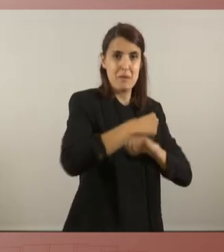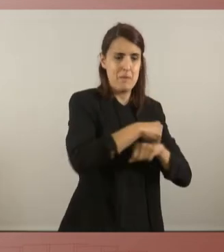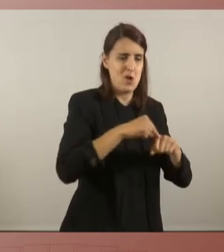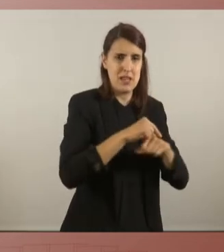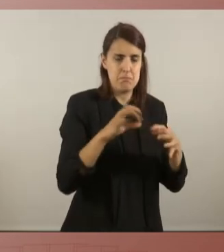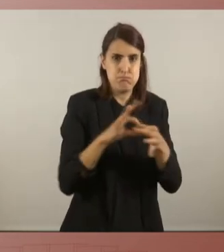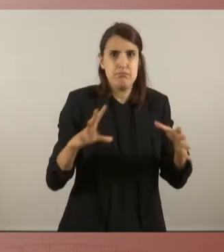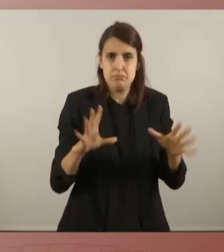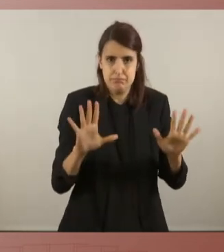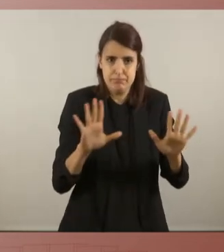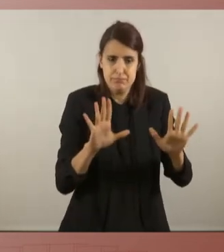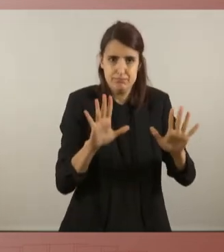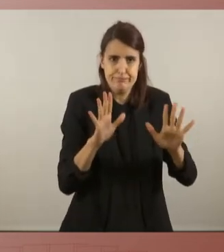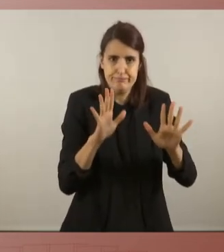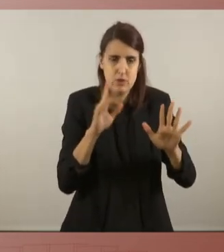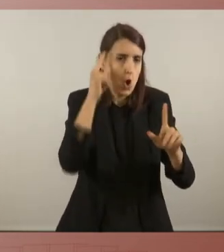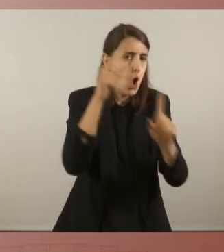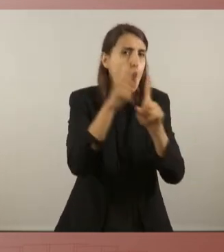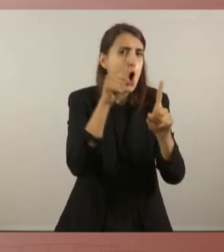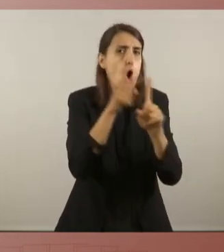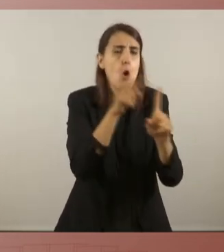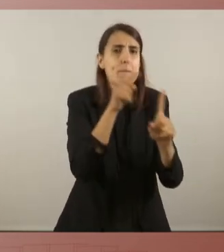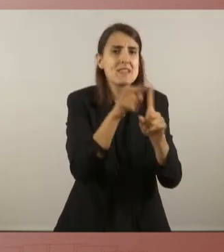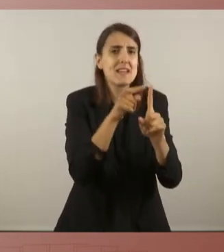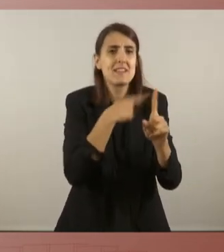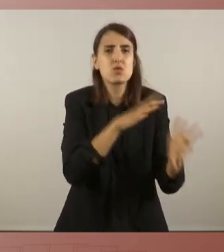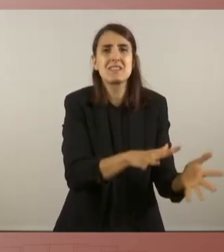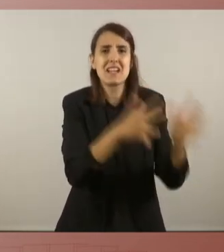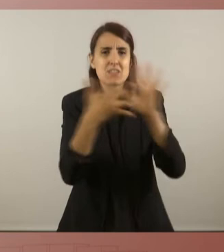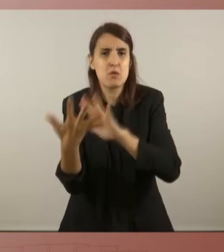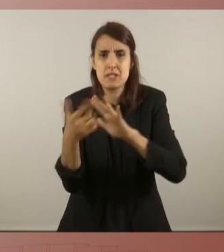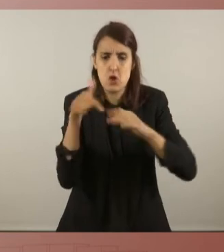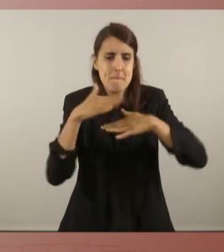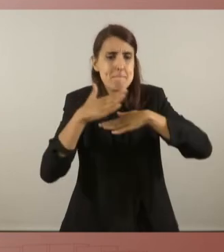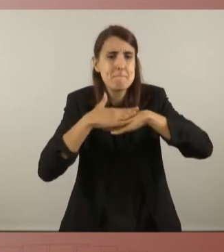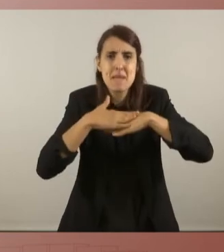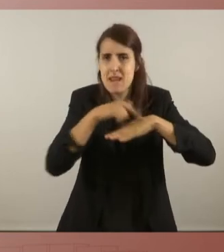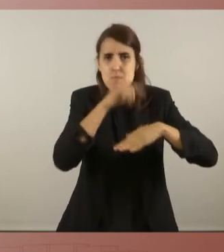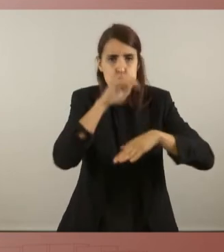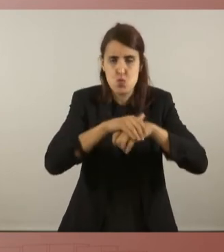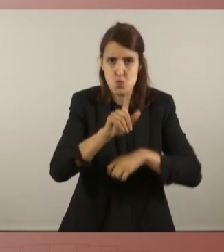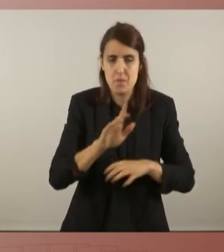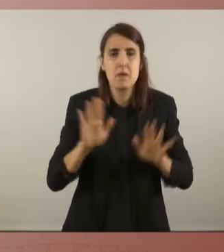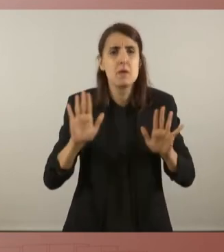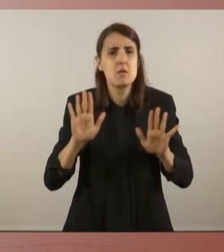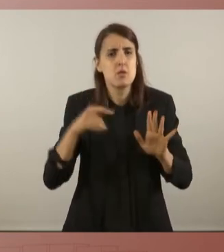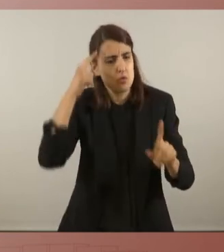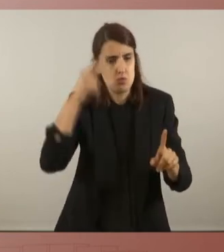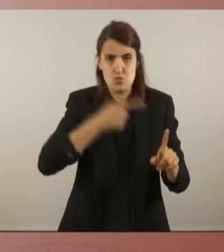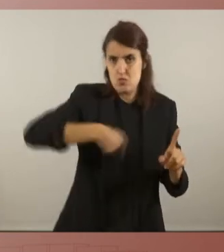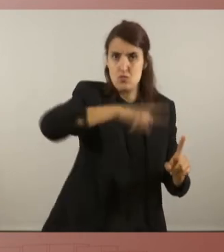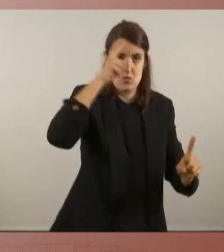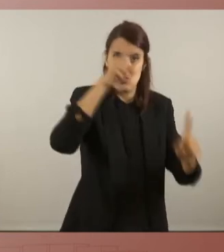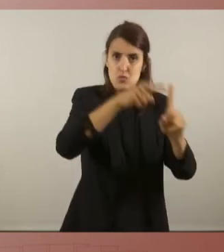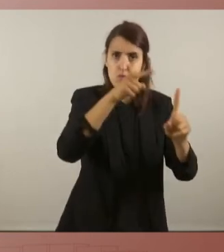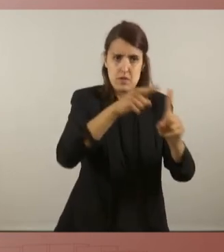allunyats del que són els nostres objectius de transformació d'aquest país. Òbviament, nosaltres no renunciem a objectius més